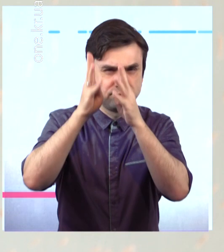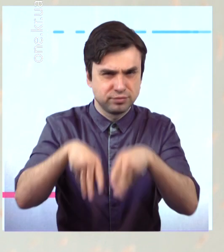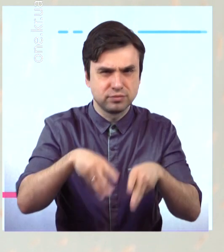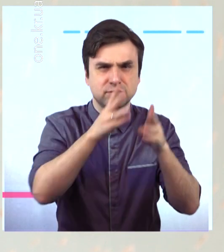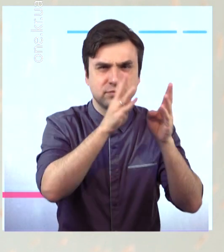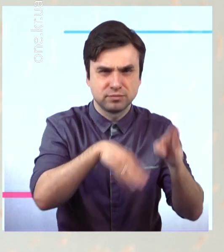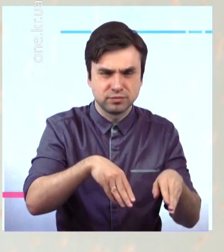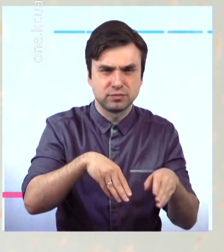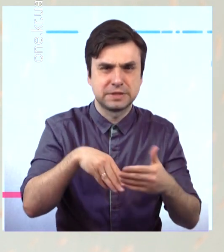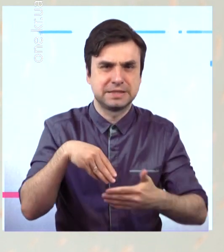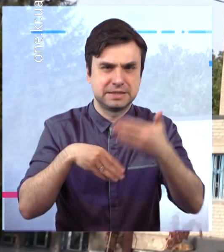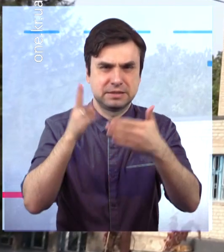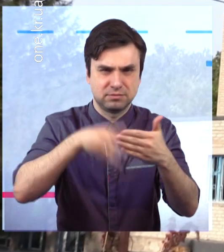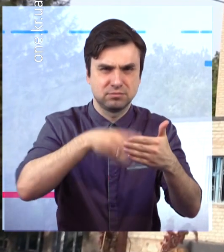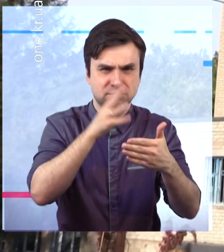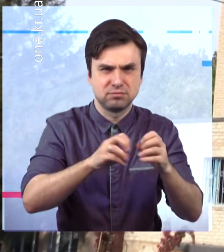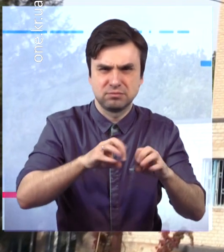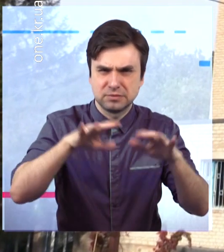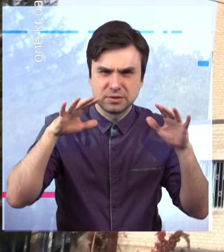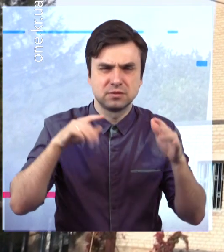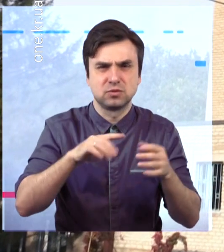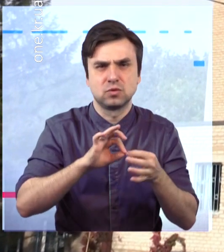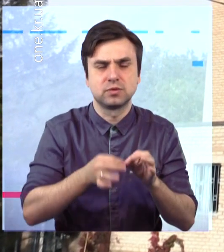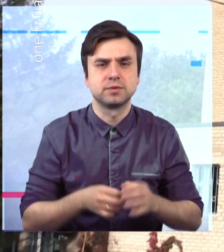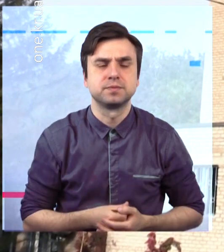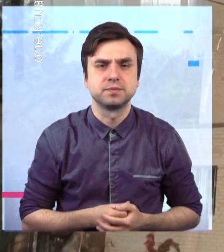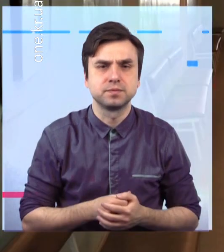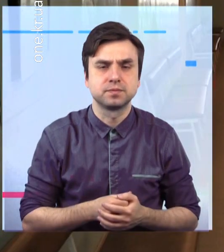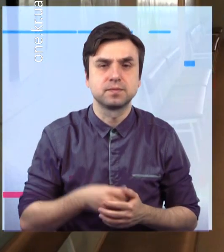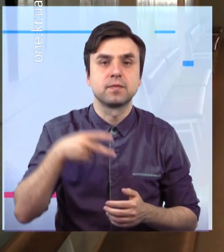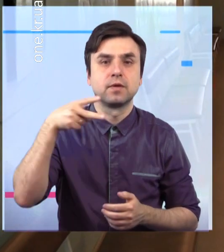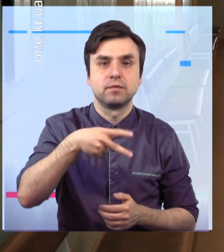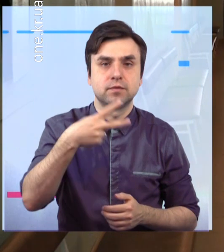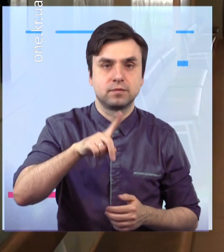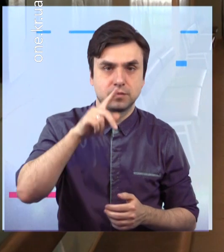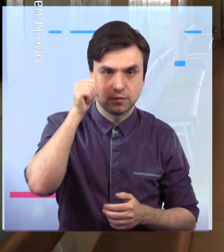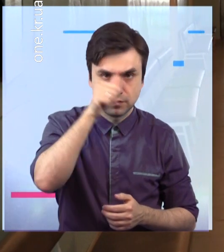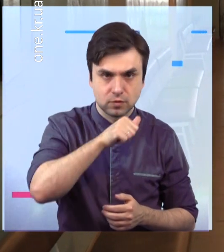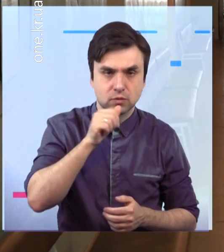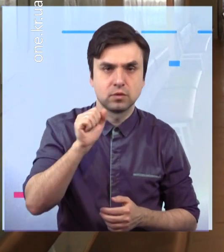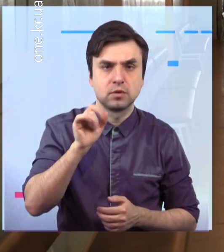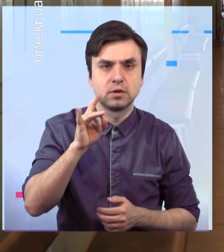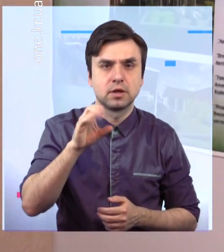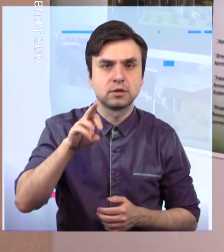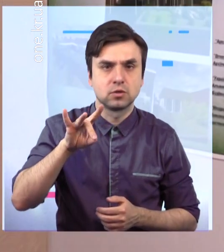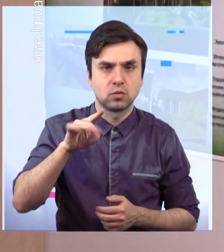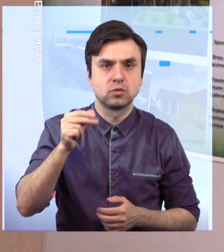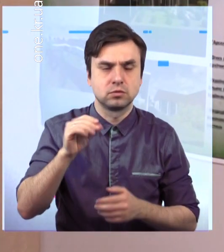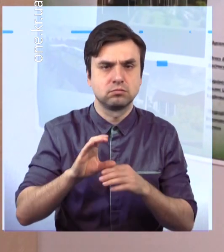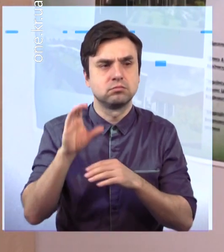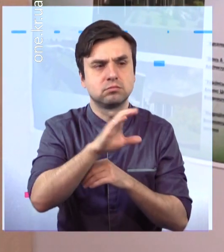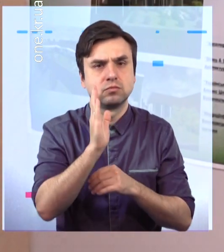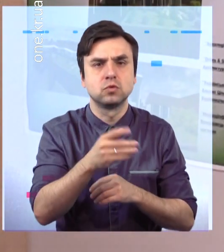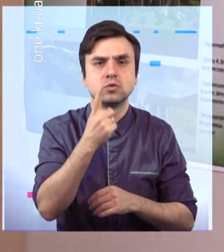2021 році Арселор Міттл Криворіг направить 100 мільйонів гривень на реалізацію